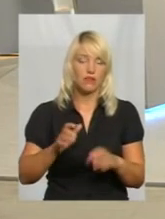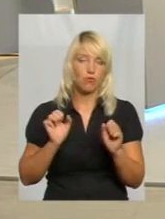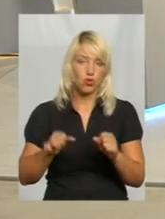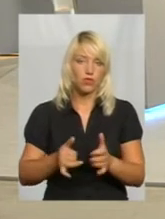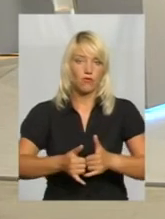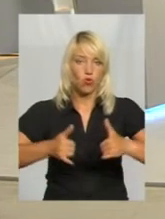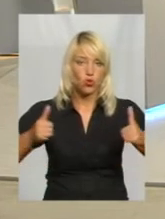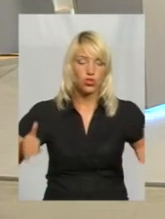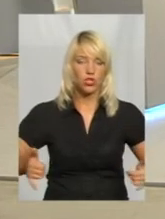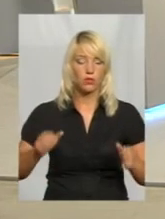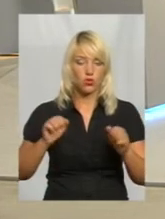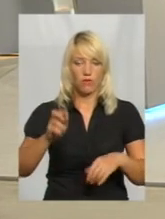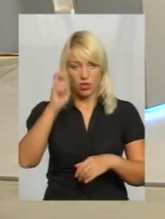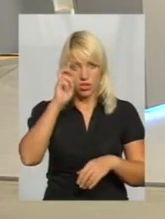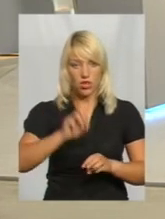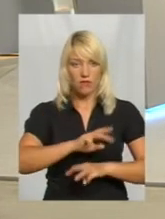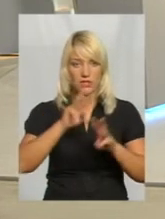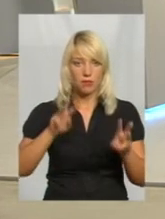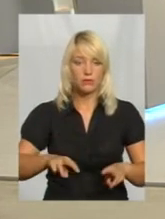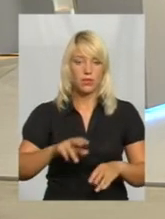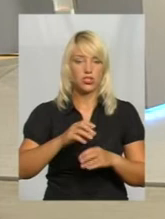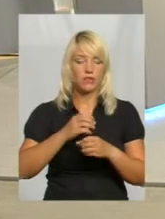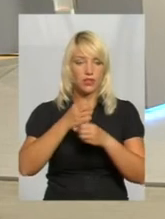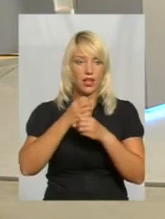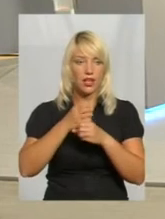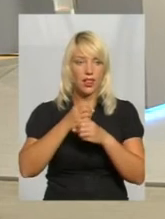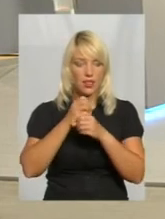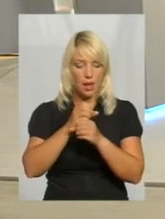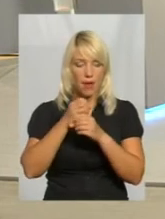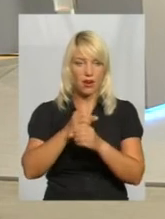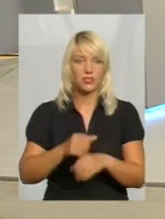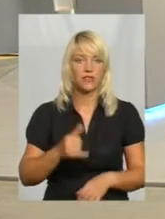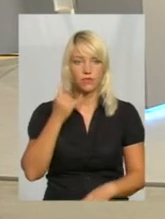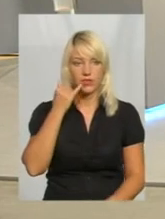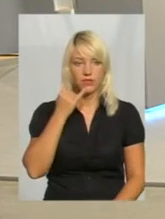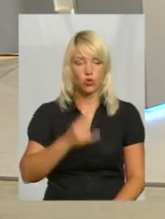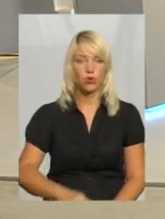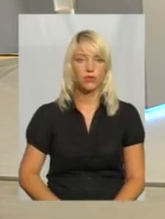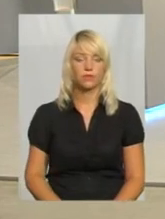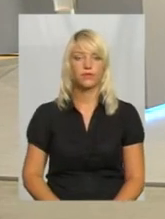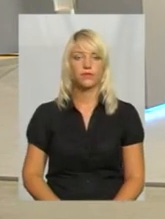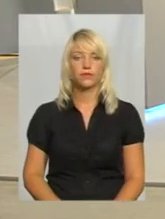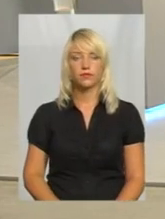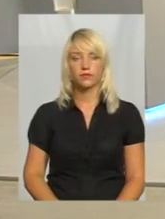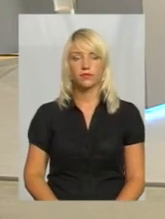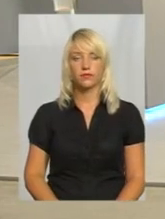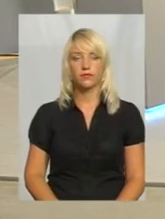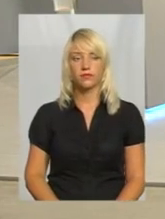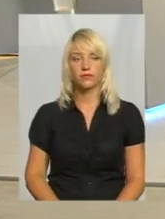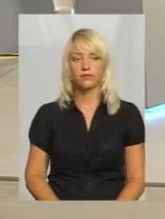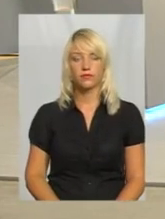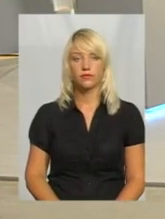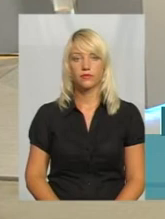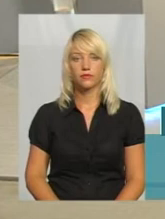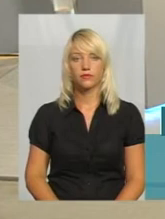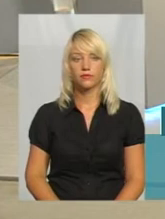держава забезпечить, щоб лаборант був на цьому рівні. Дякую, пане Якову. У нас є ще один дозвонювач. Давайте послухаємо Ваше питання. Добрий вечір.